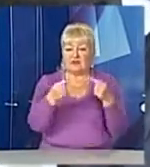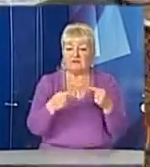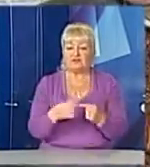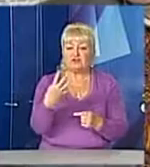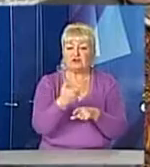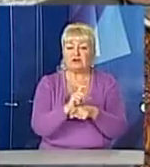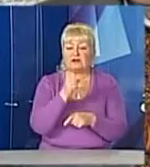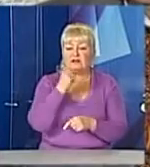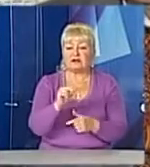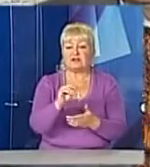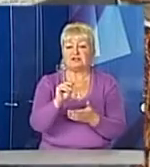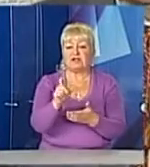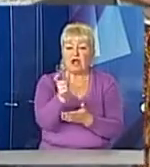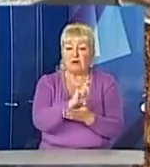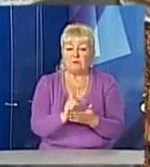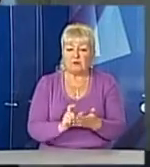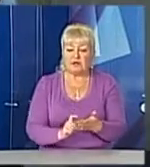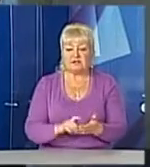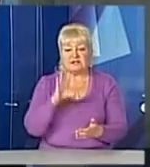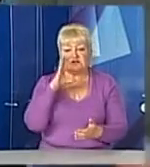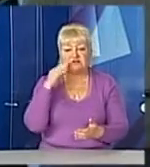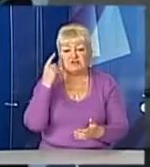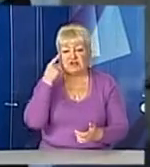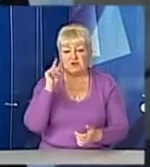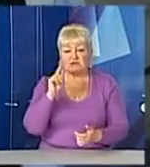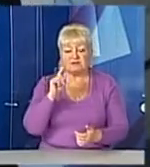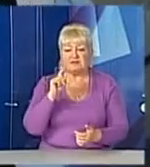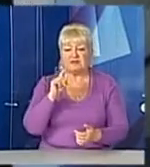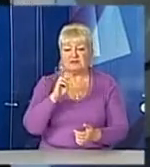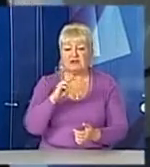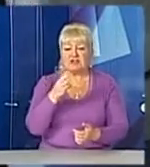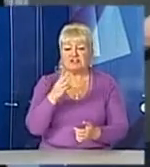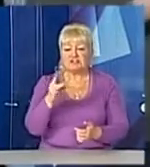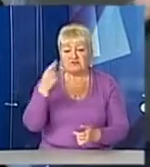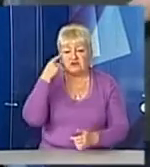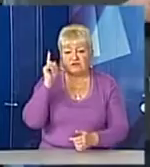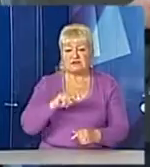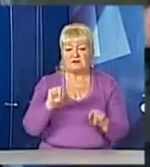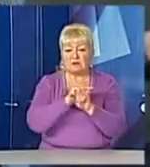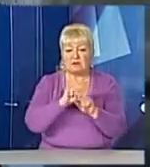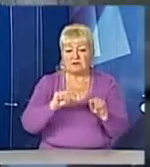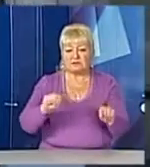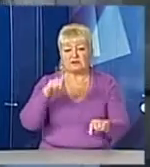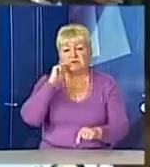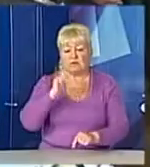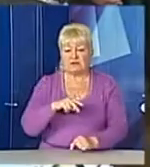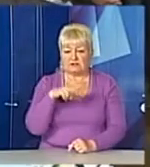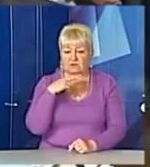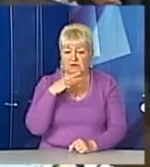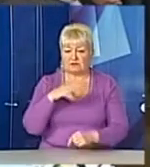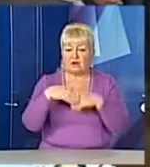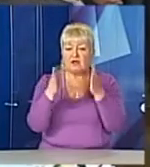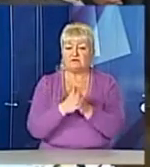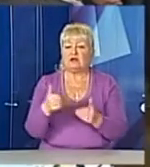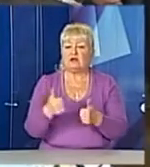номінаціях. Поезія, Шашкевича знавство і документалістика, кращі мистецькі здобутки та популяризація української літератури. Загалом